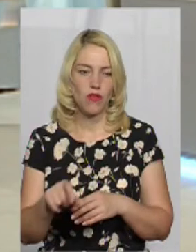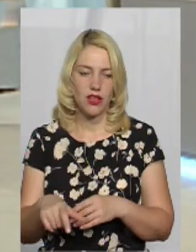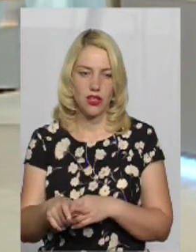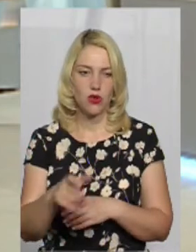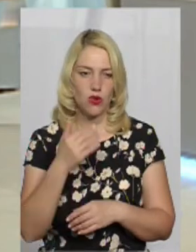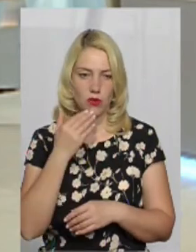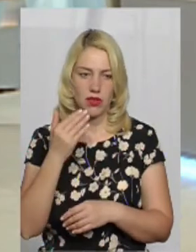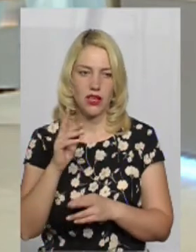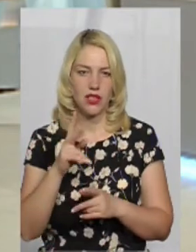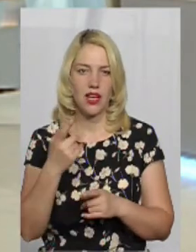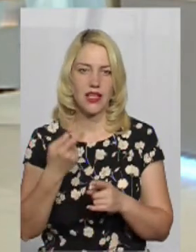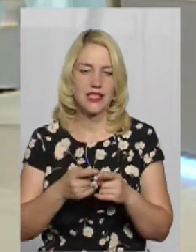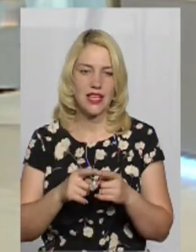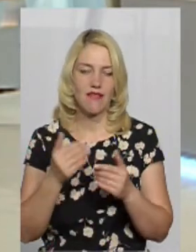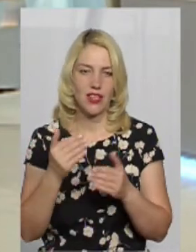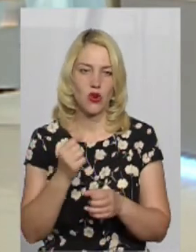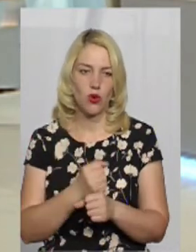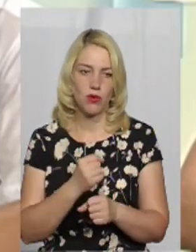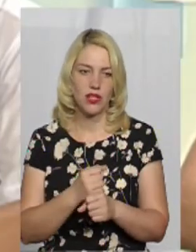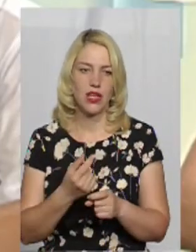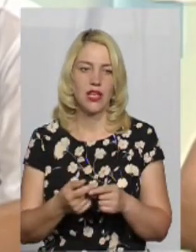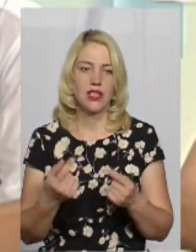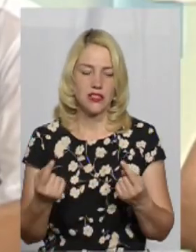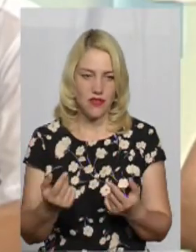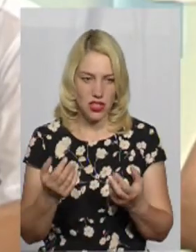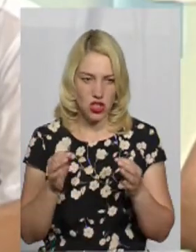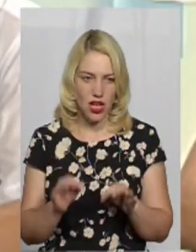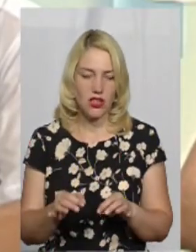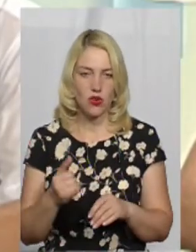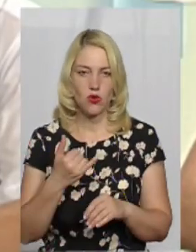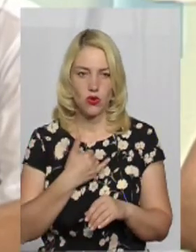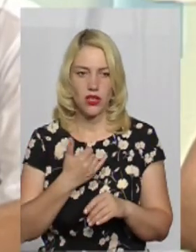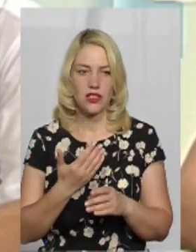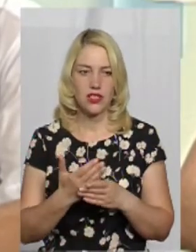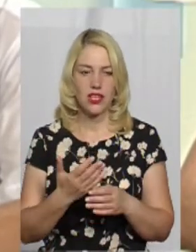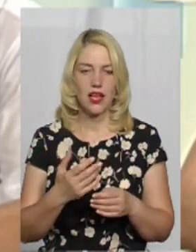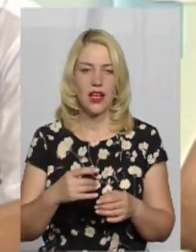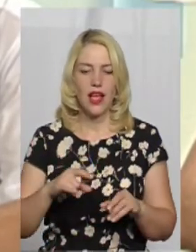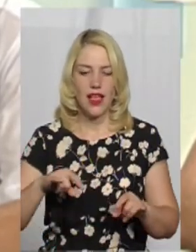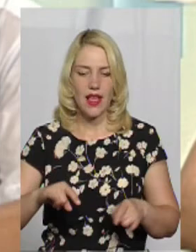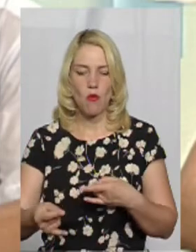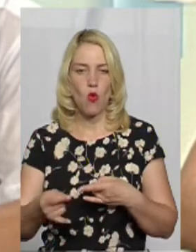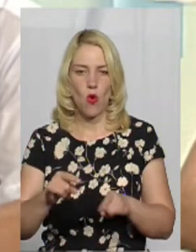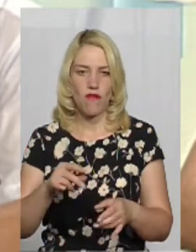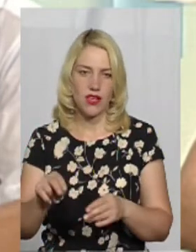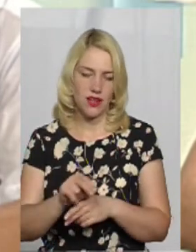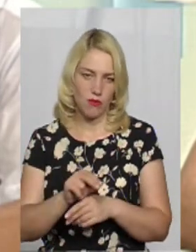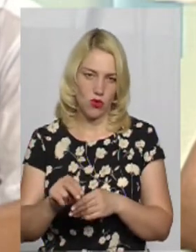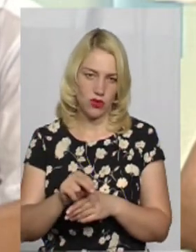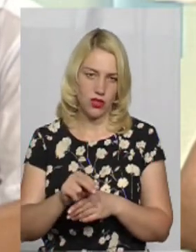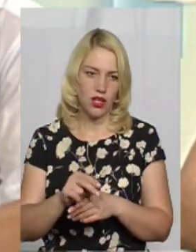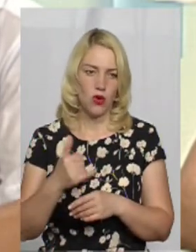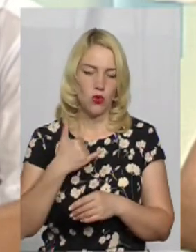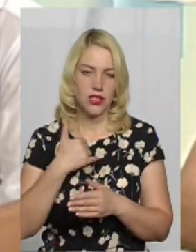Як ви це робите? Звичайний у нас аварійний ямковий ремонт. У нас